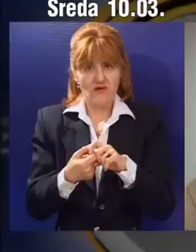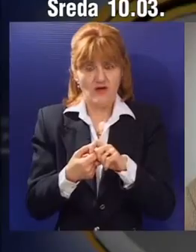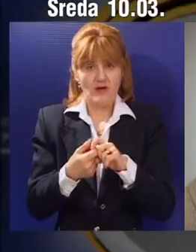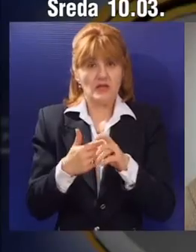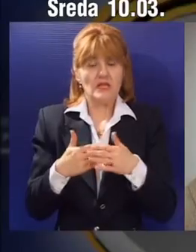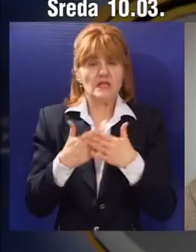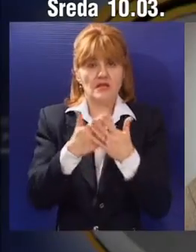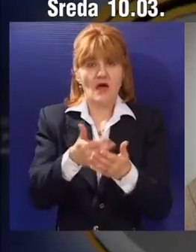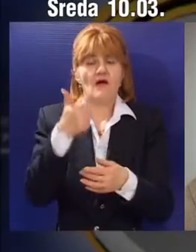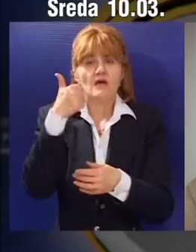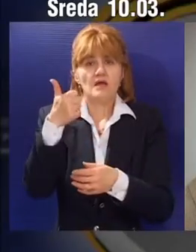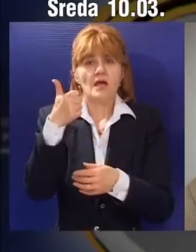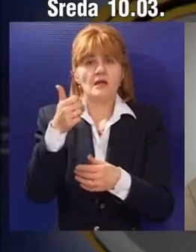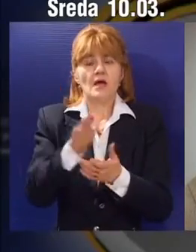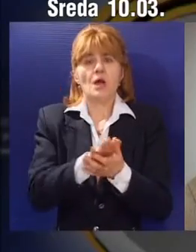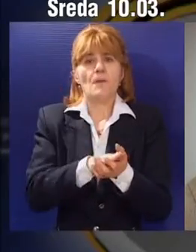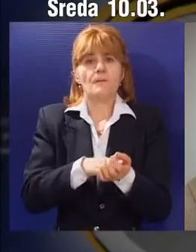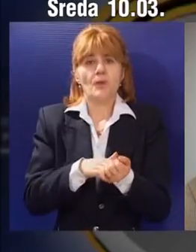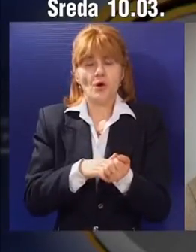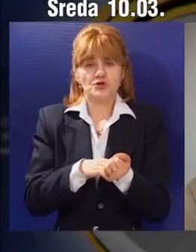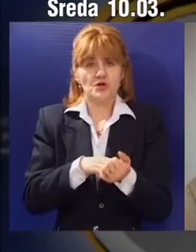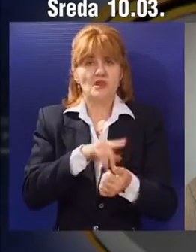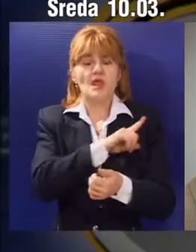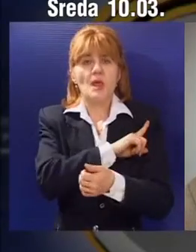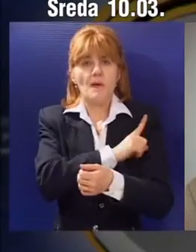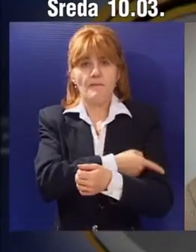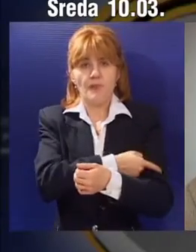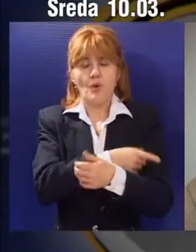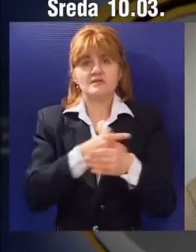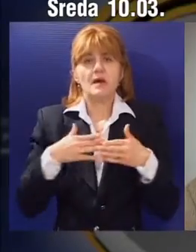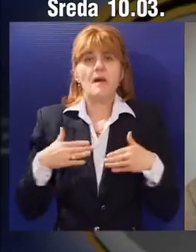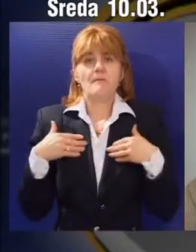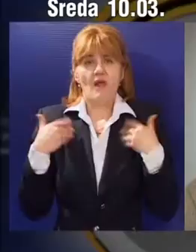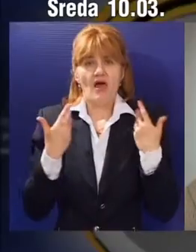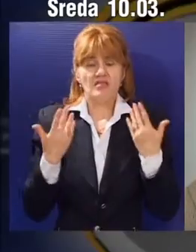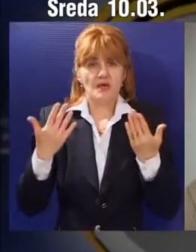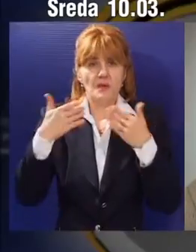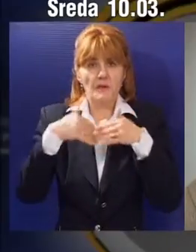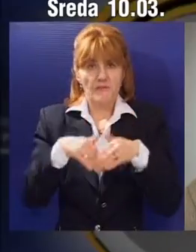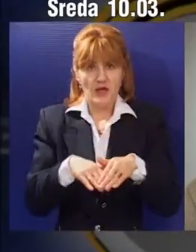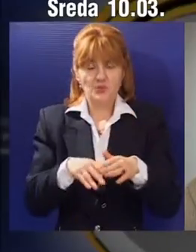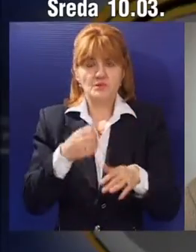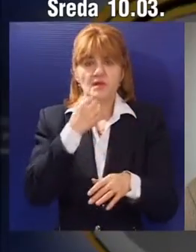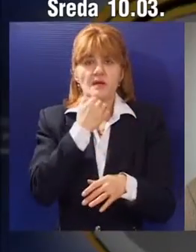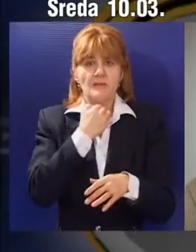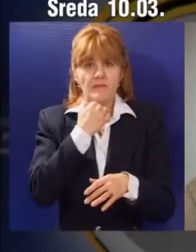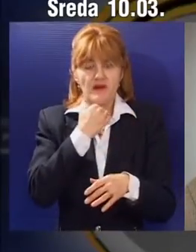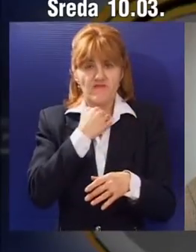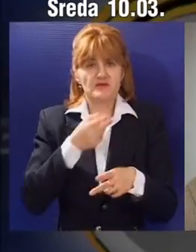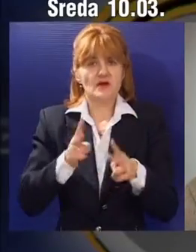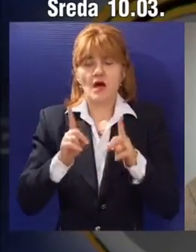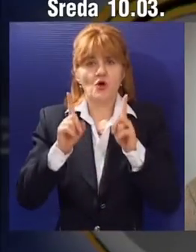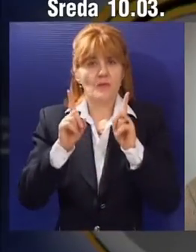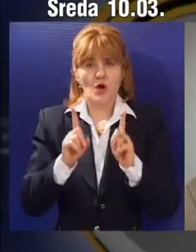da jedan početni impuls mladim preduzetnicima, privrednicima kako bi njihova